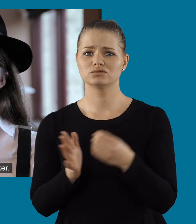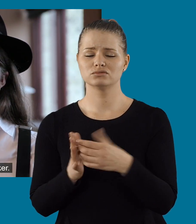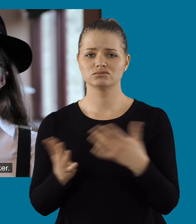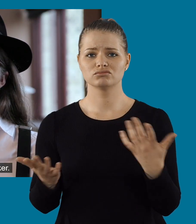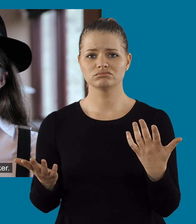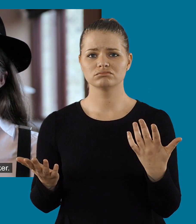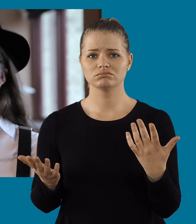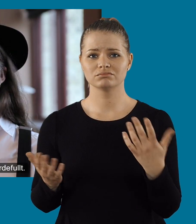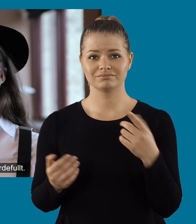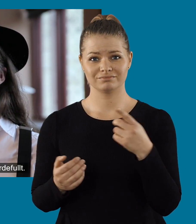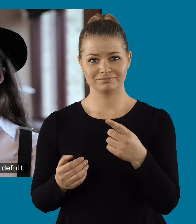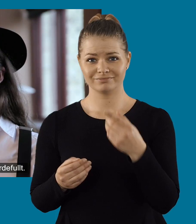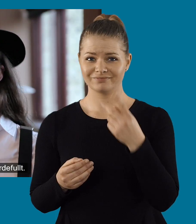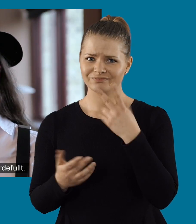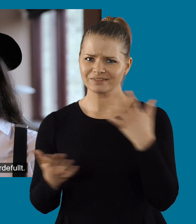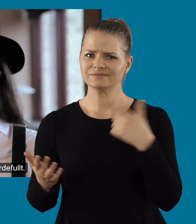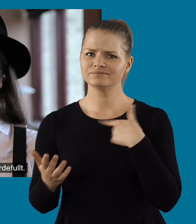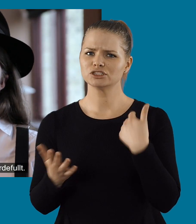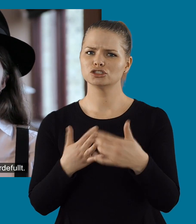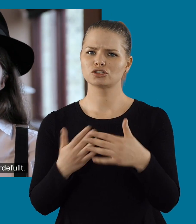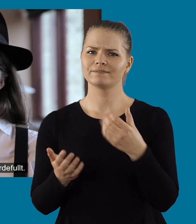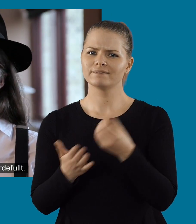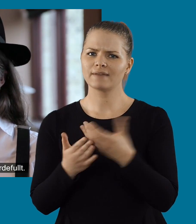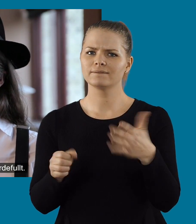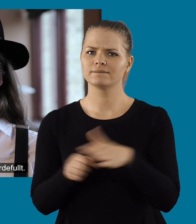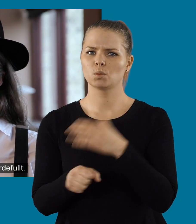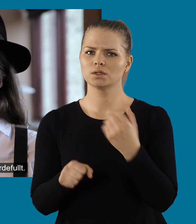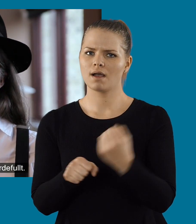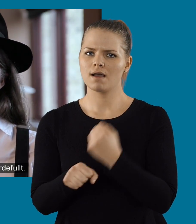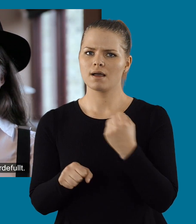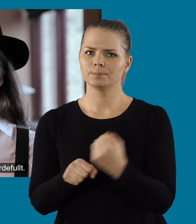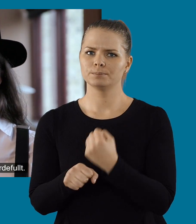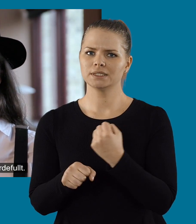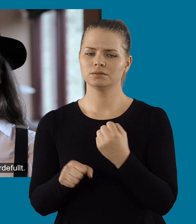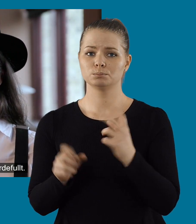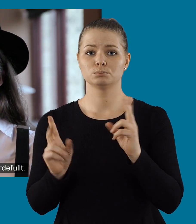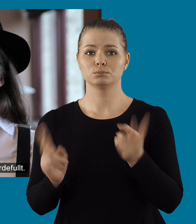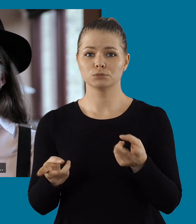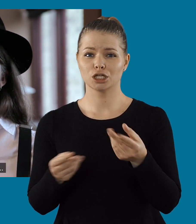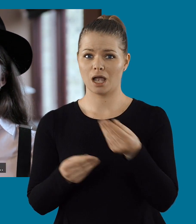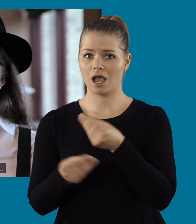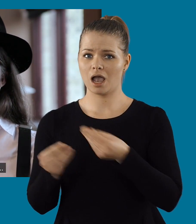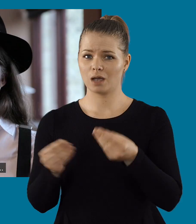flera orsaker. Dels så visar den att arbetet vi gör är värdefullt.